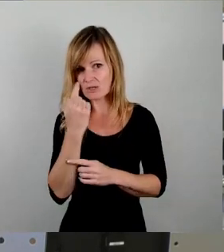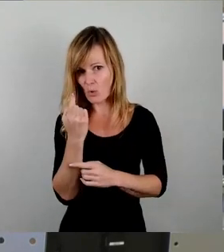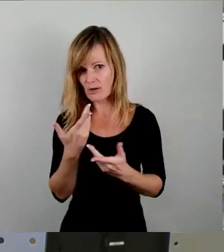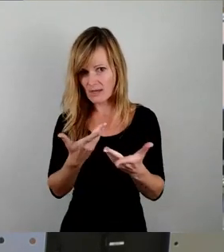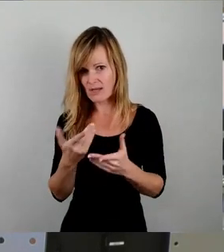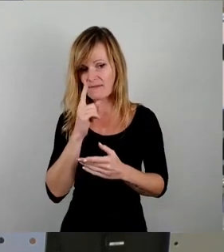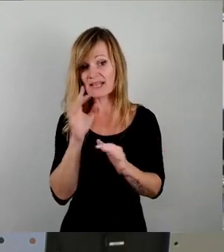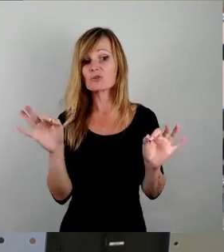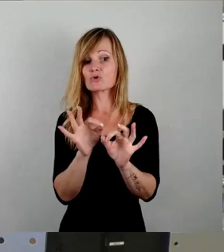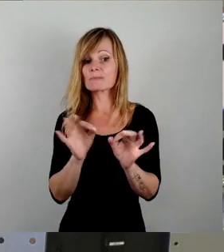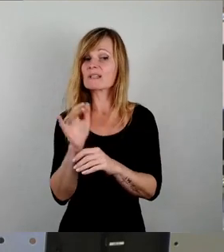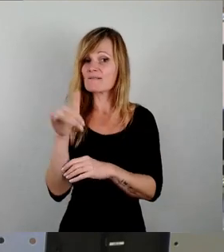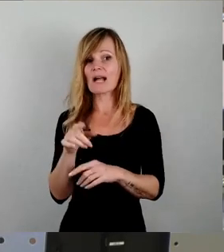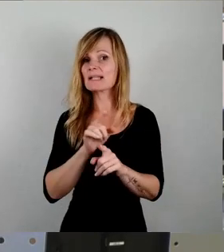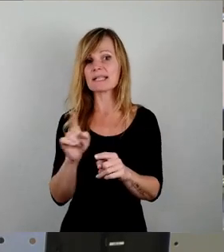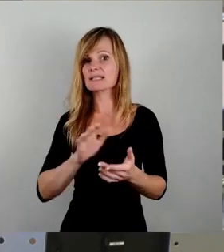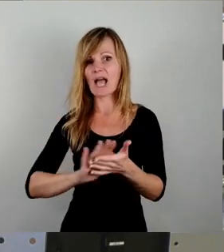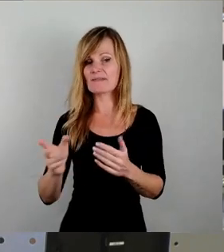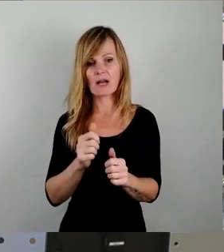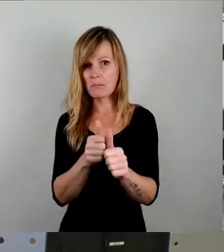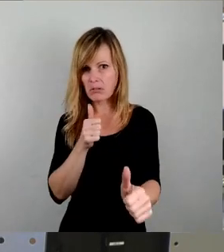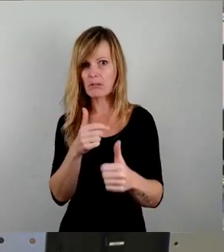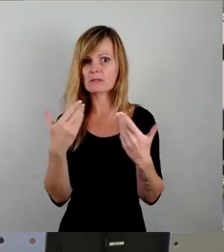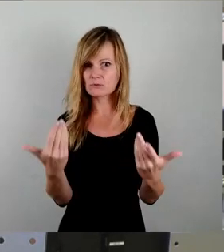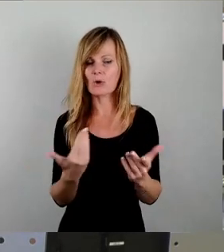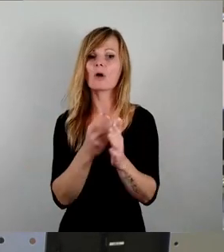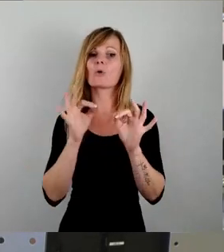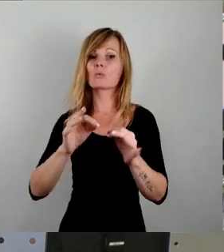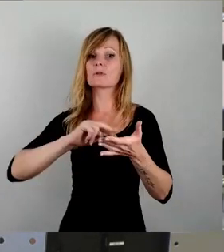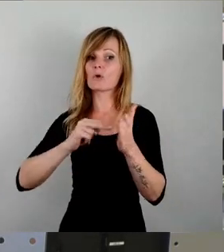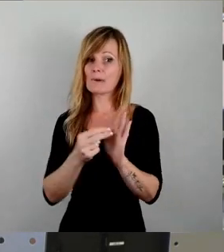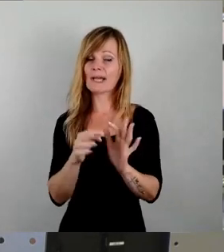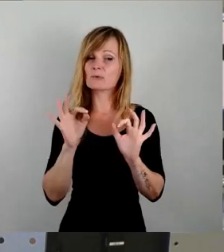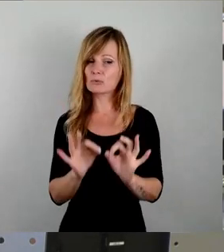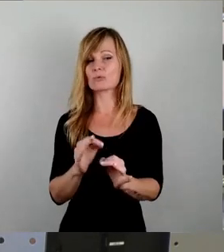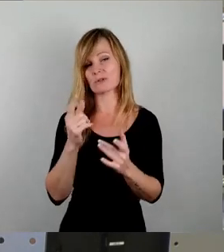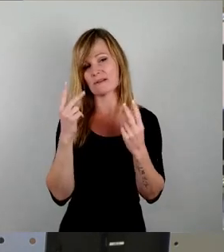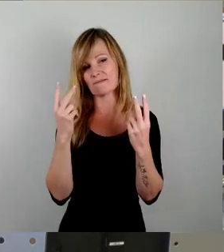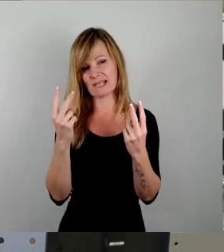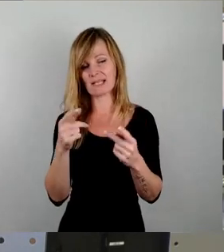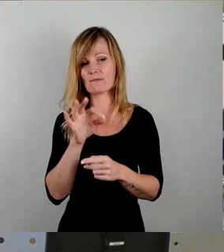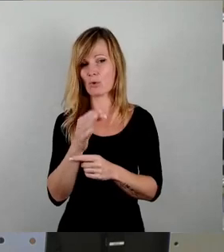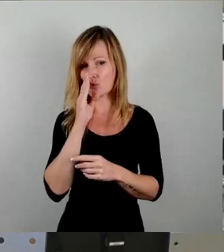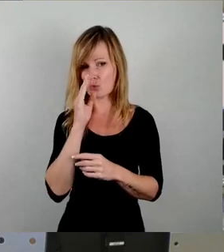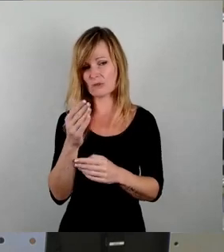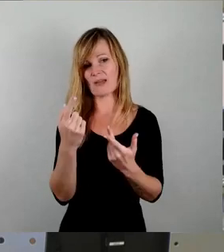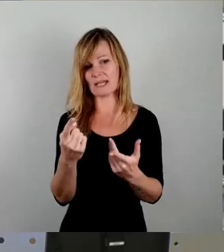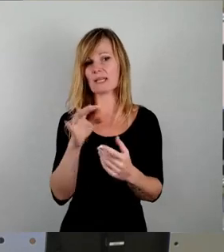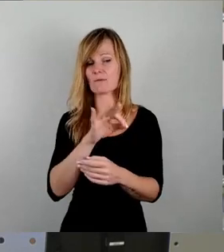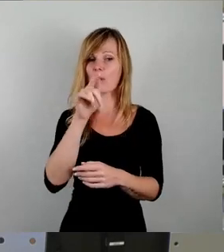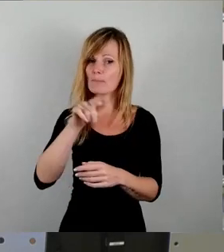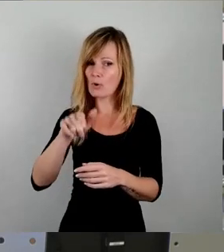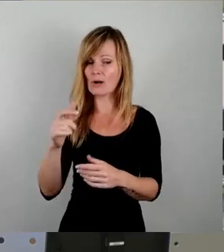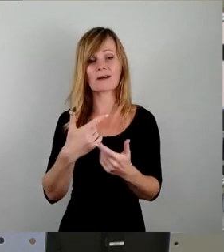schlimmsten Fall nicht auf der Strecke bleibt. Eine gute Vorbereitung ist bereits ein wesentlicher Teil des Notwendigen für Bürger, sowie die